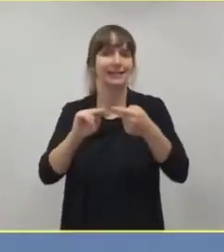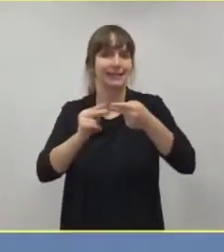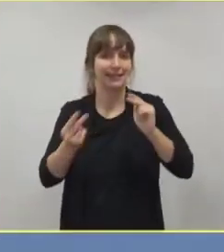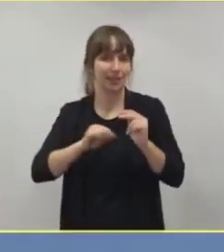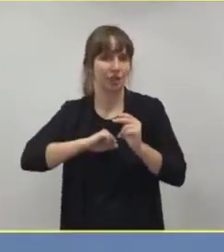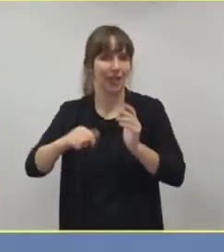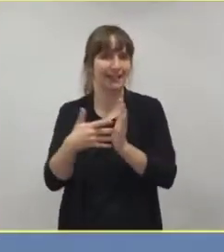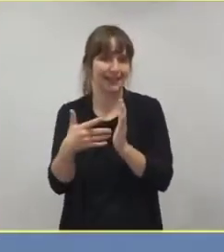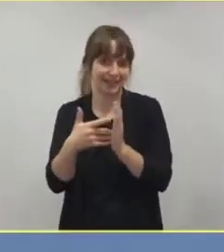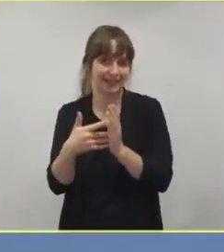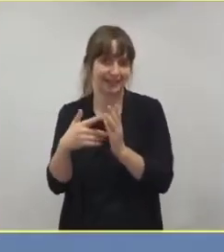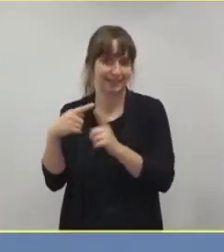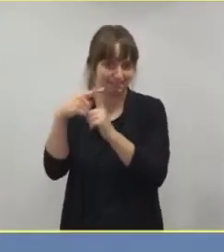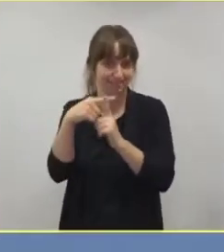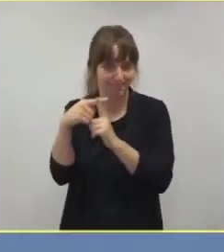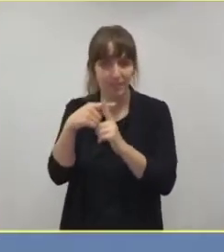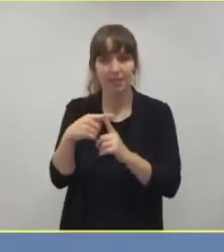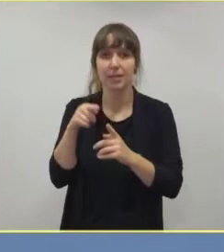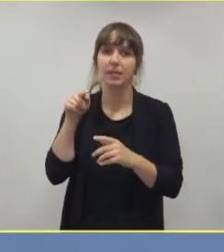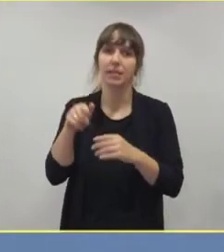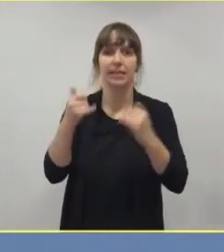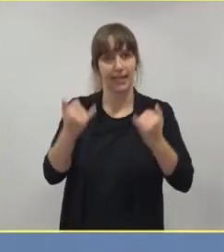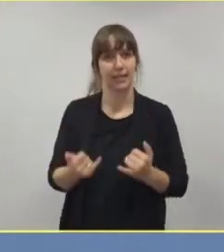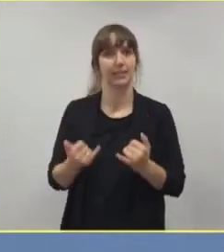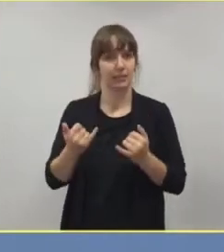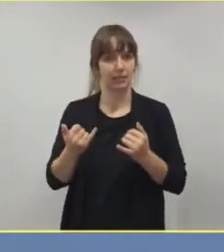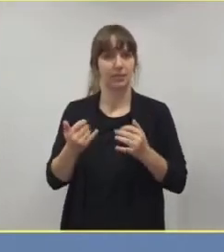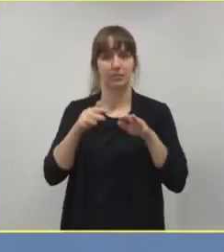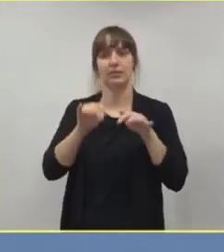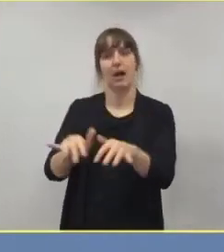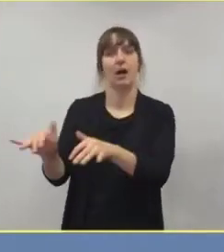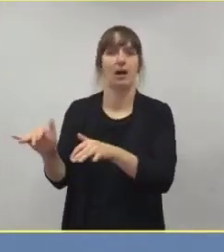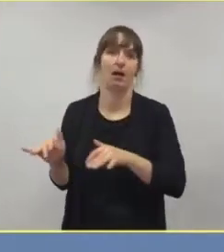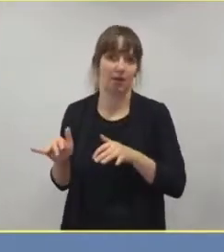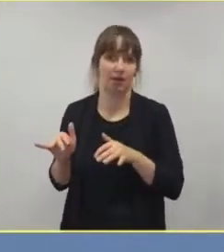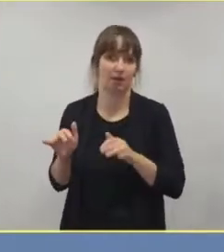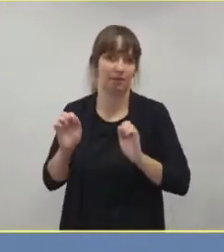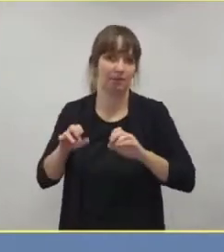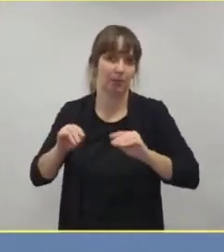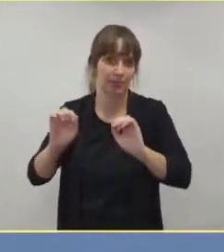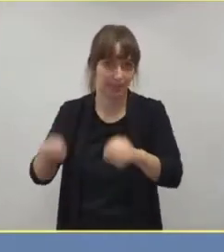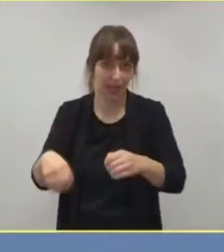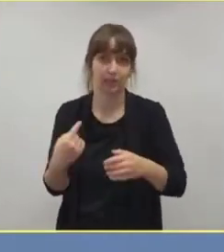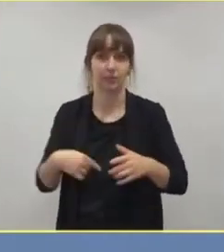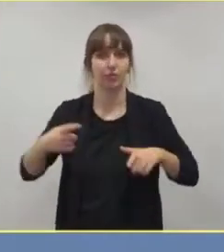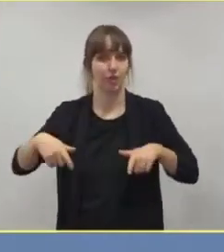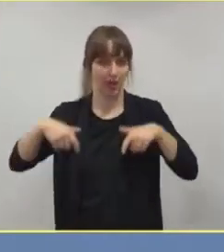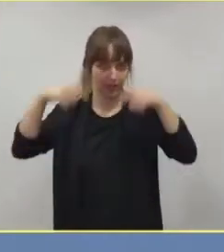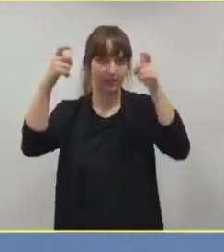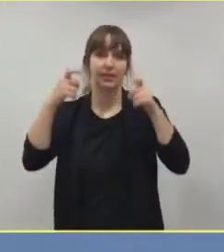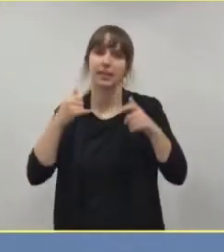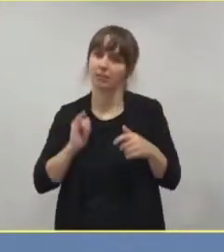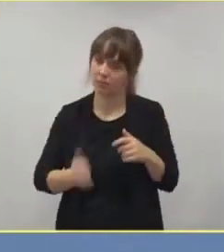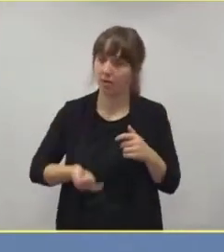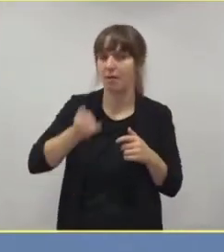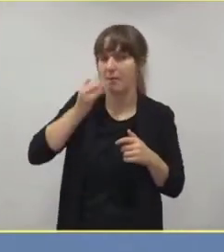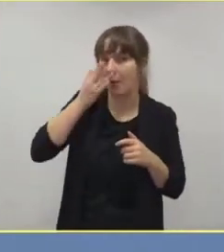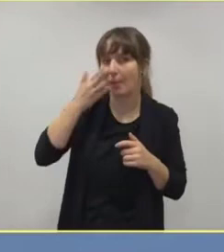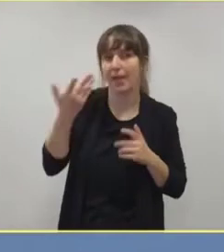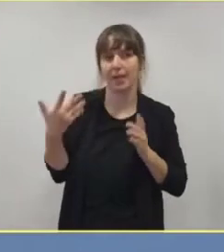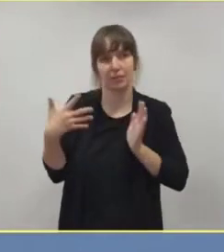Die sind jetzt verfügbar geworden. Sie werden bei uns an der Charité auch erprobt und